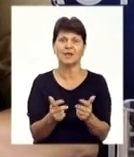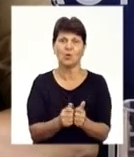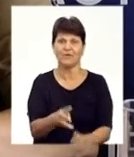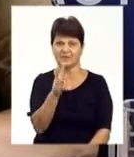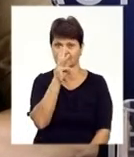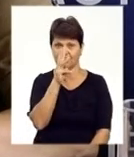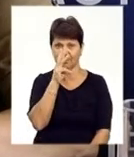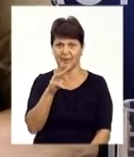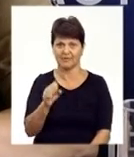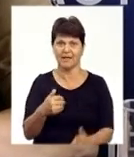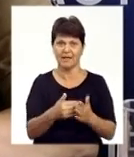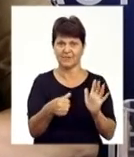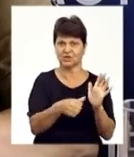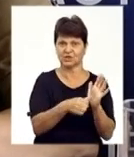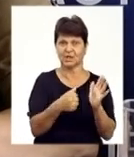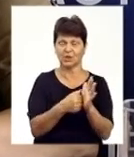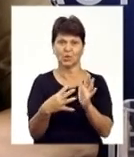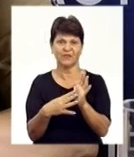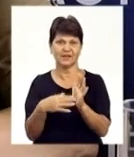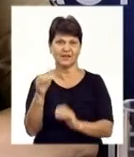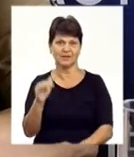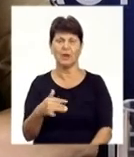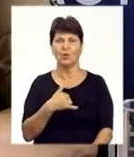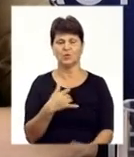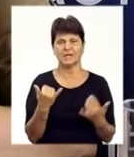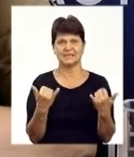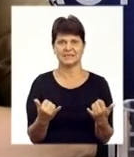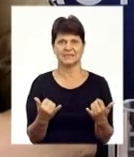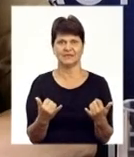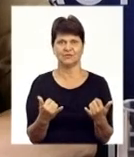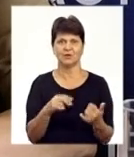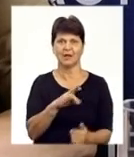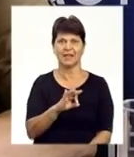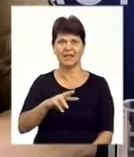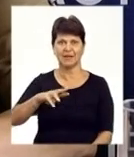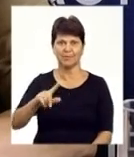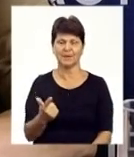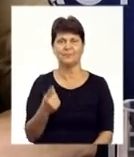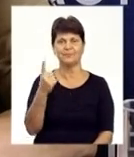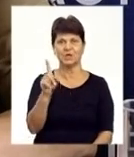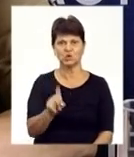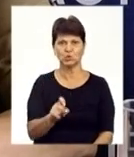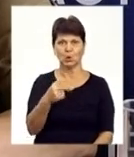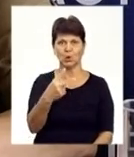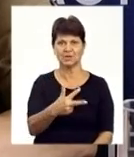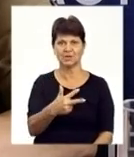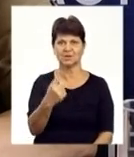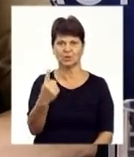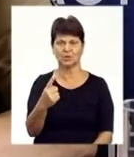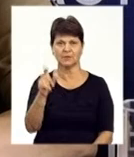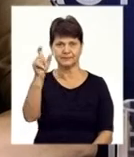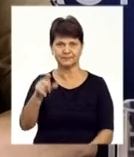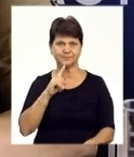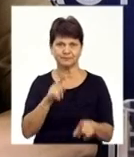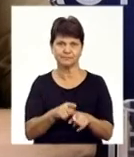зарплата від 6 до 9 тисяч, у нас і на залипень місяць, 131 медична сестра. І кількість